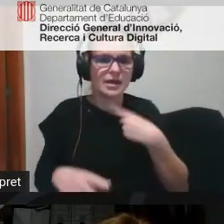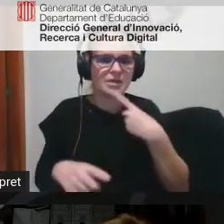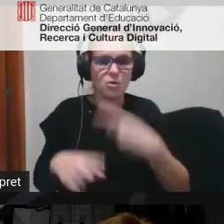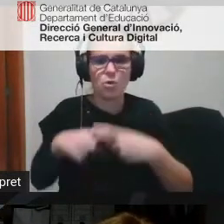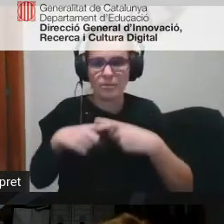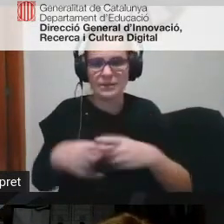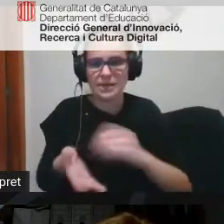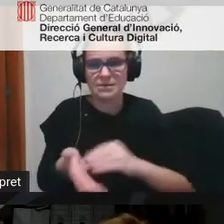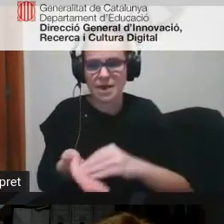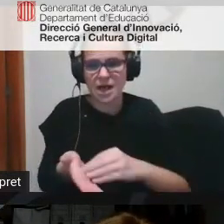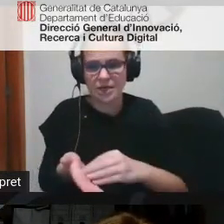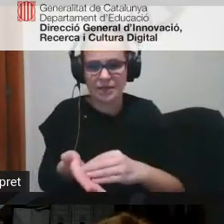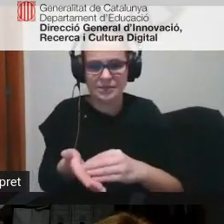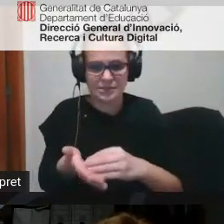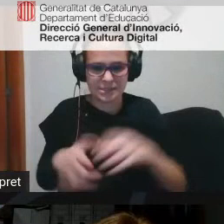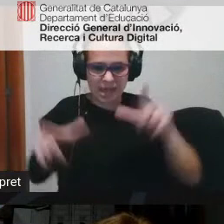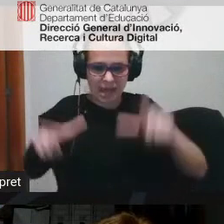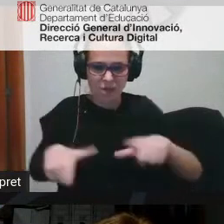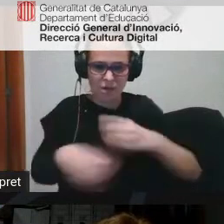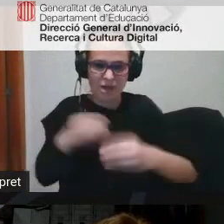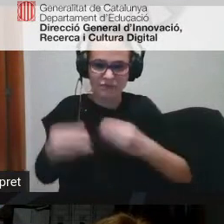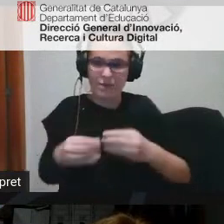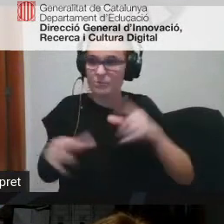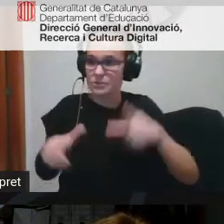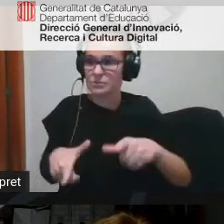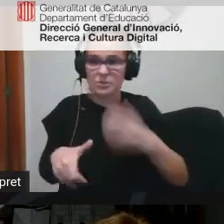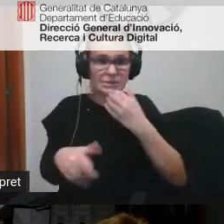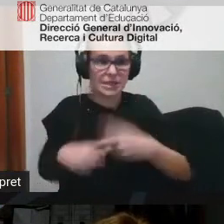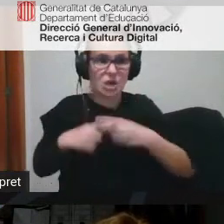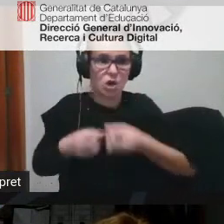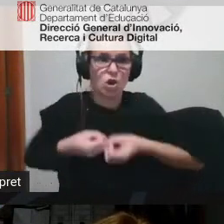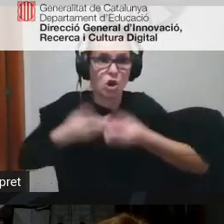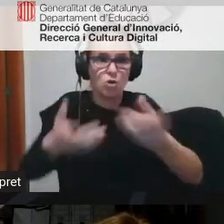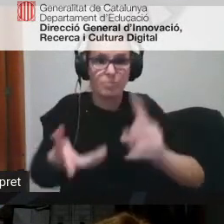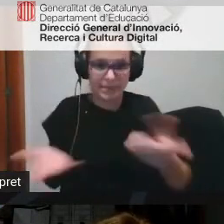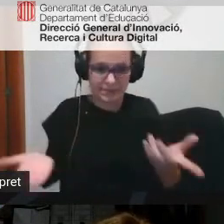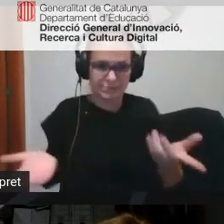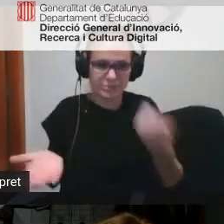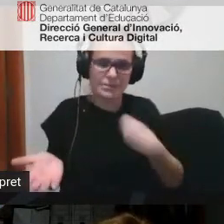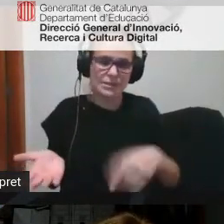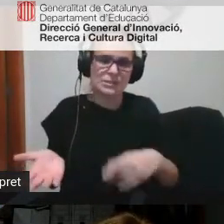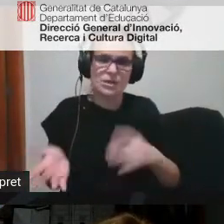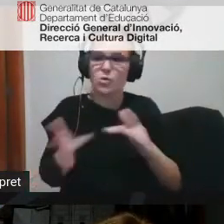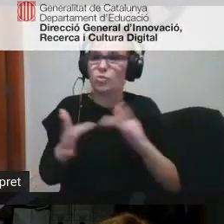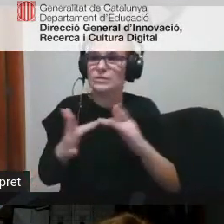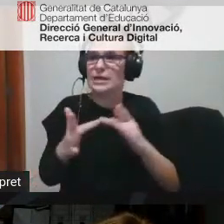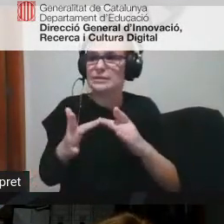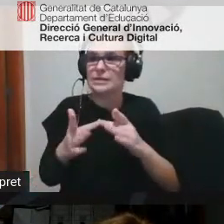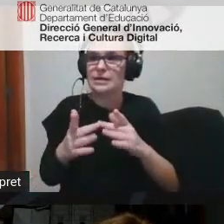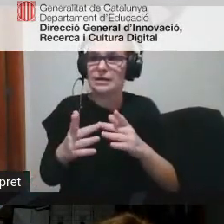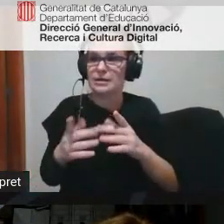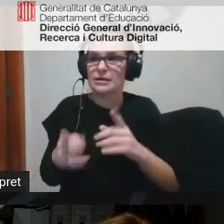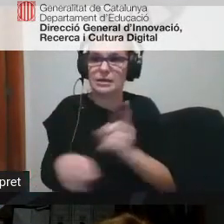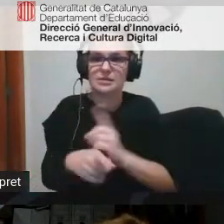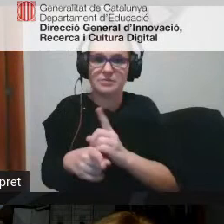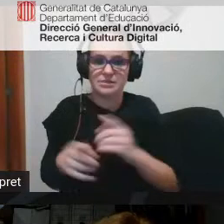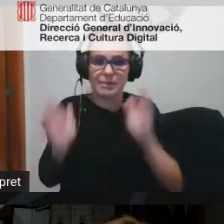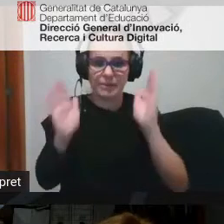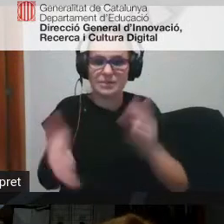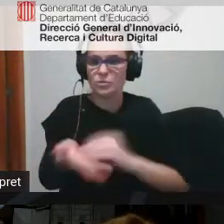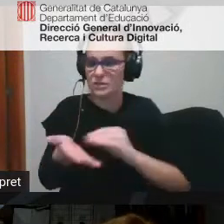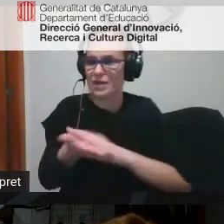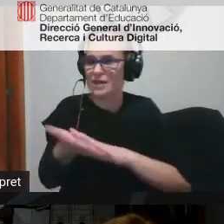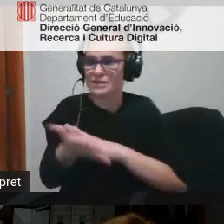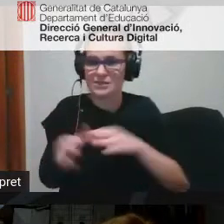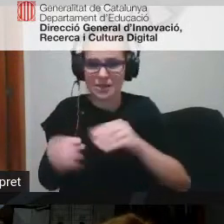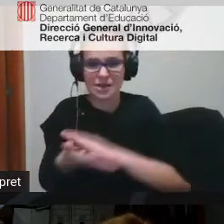que ens quedem el que fem nosaltres a l'aula per nosaltres mateixos i justament estem en el comptari tots tres que és allò i segur que el passadís ha servit per moltes coses pel que heu dit aquí